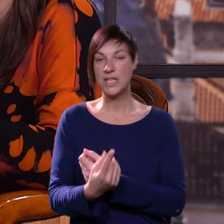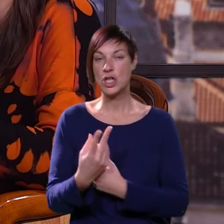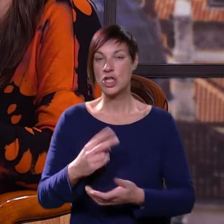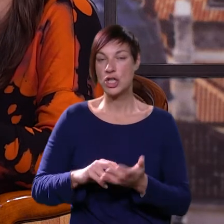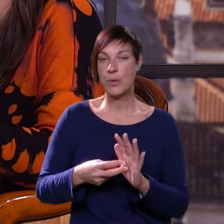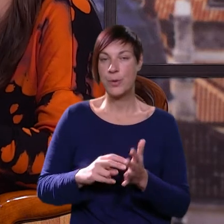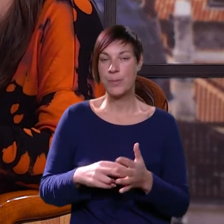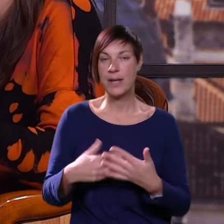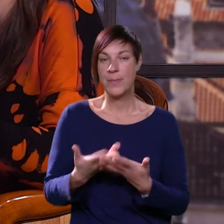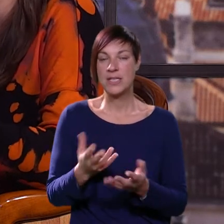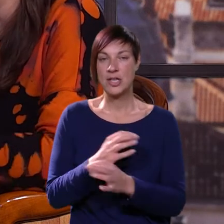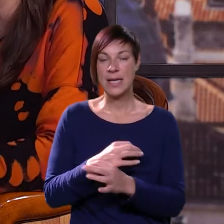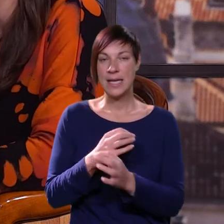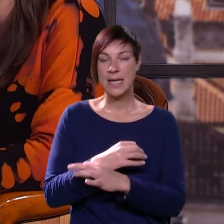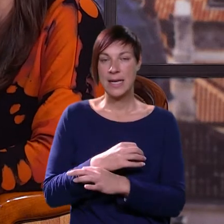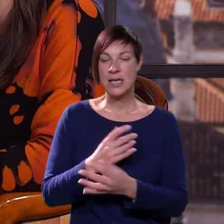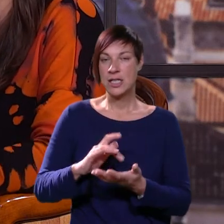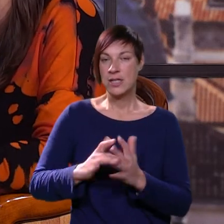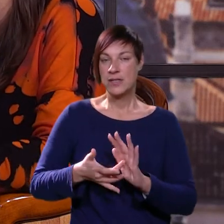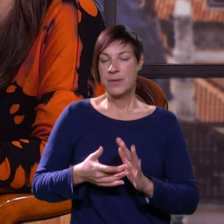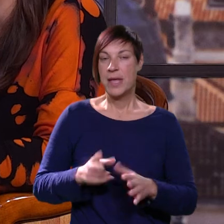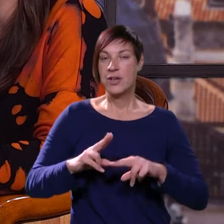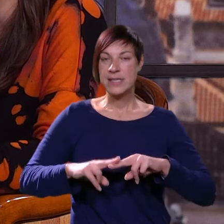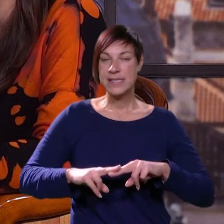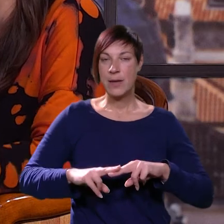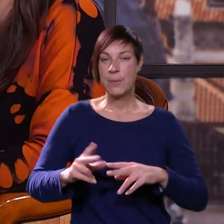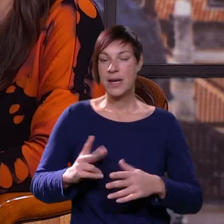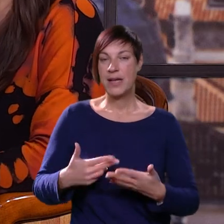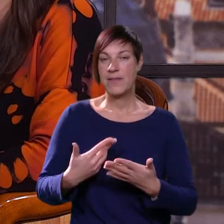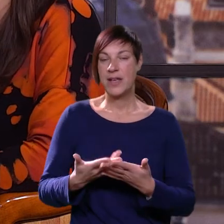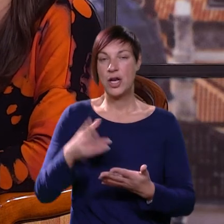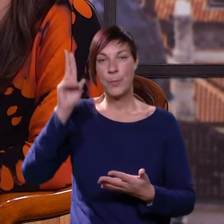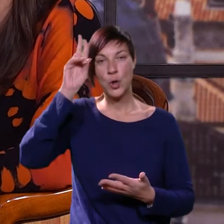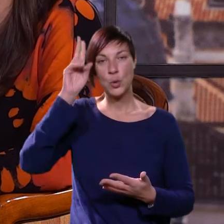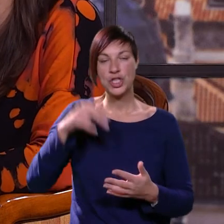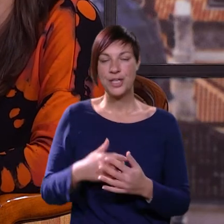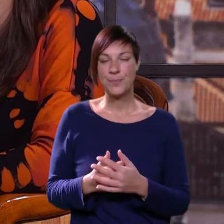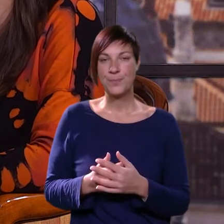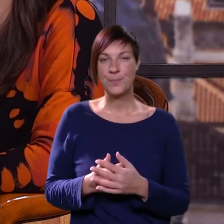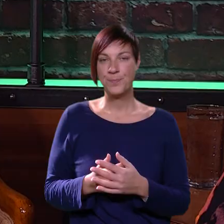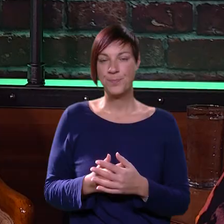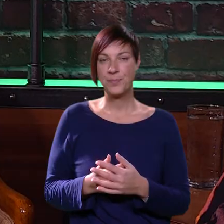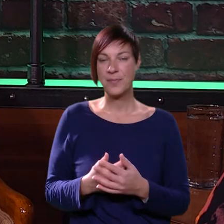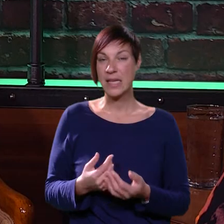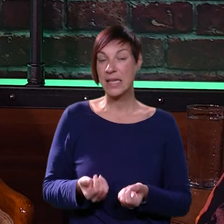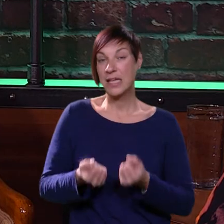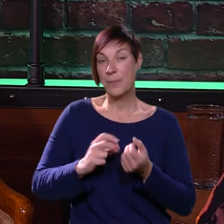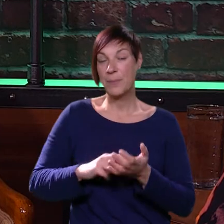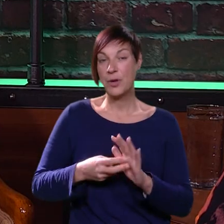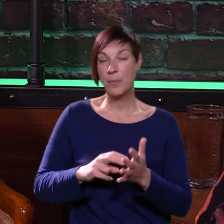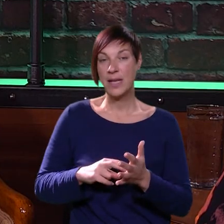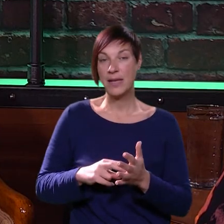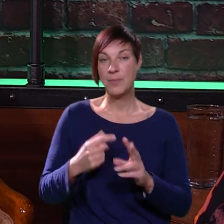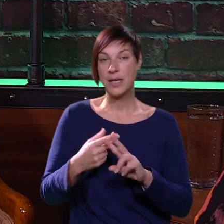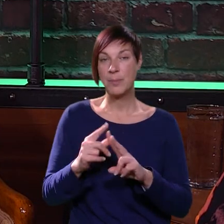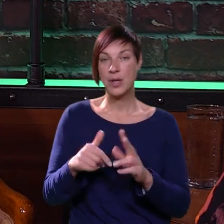došlo do komplikacije, jer su i one, nažalost, u svemu tom, ako se pravilno ne radi, i moguće. Tako je. Komplikacije